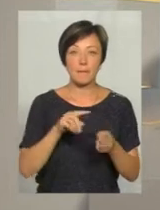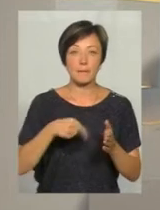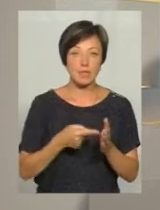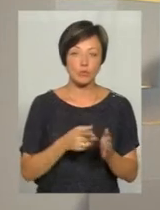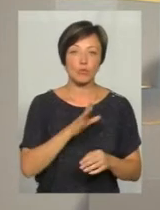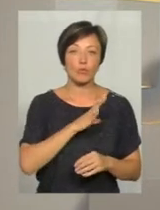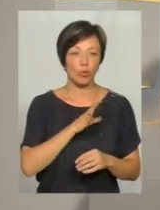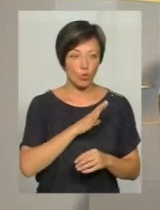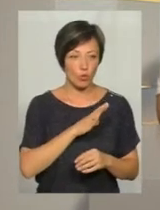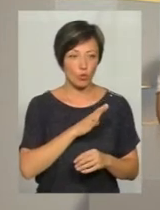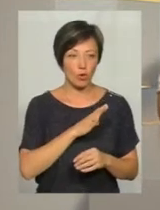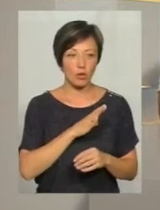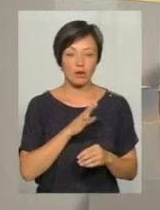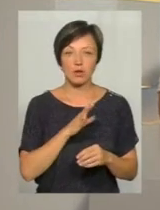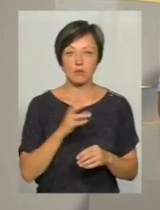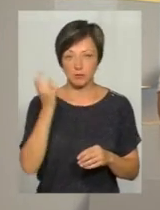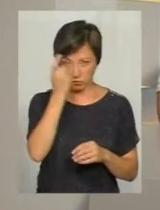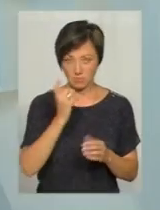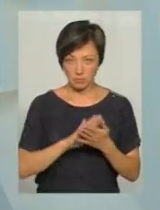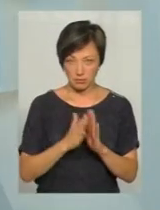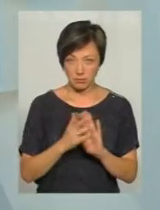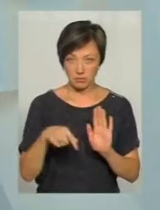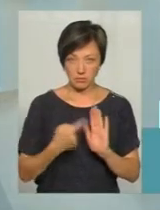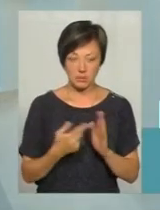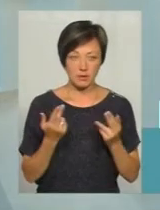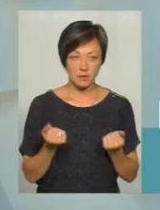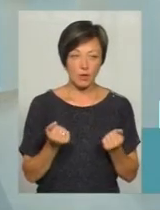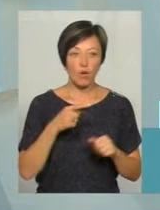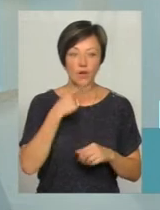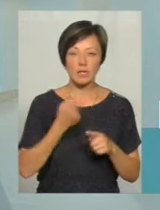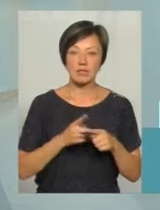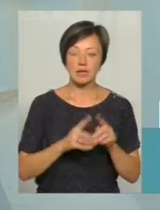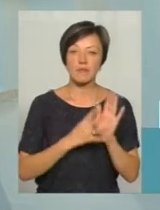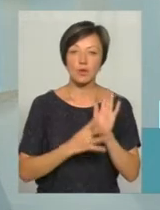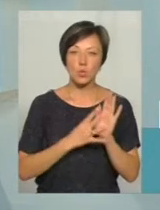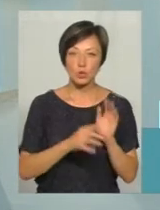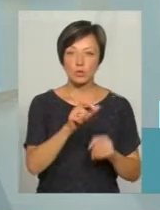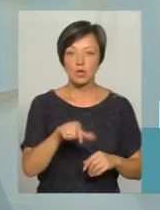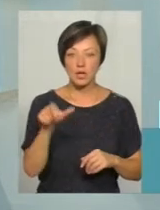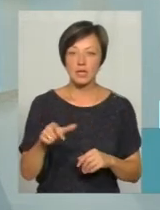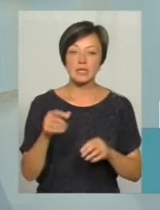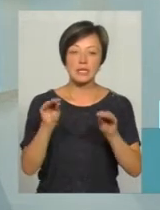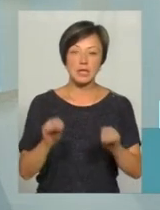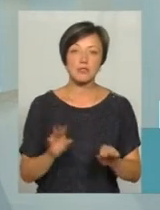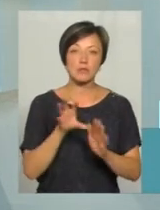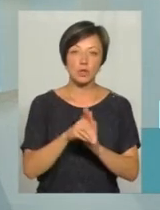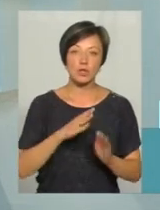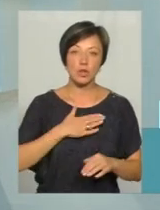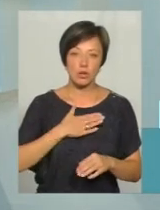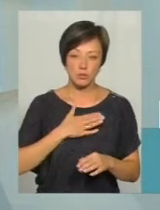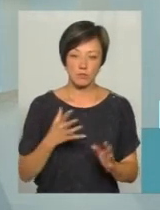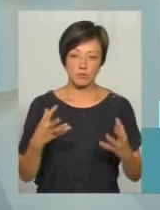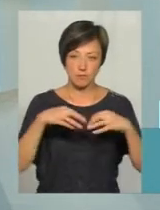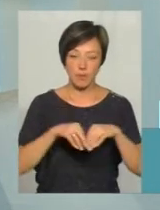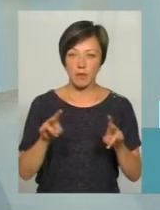не тверезих, так? Ну, якщо говорити, це 90, тому що їхня статистика включає також нашу статистику.